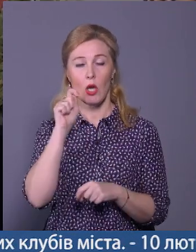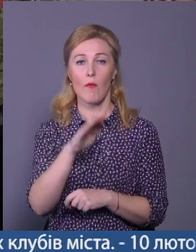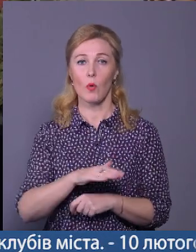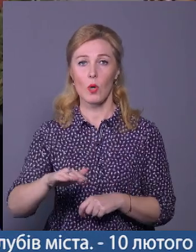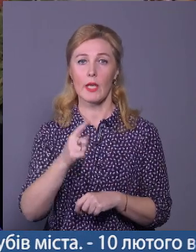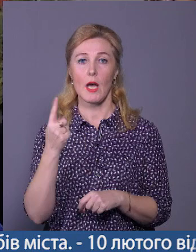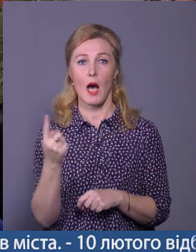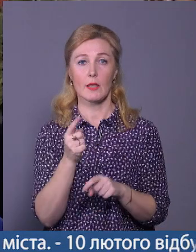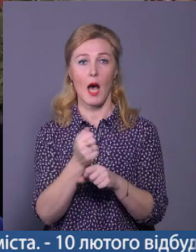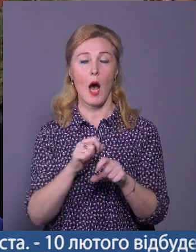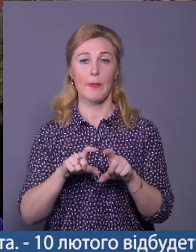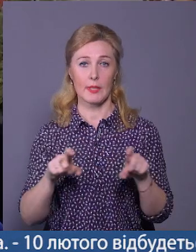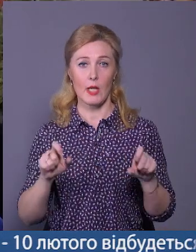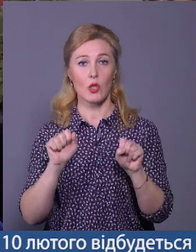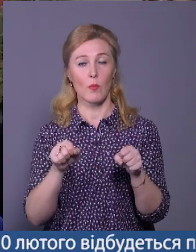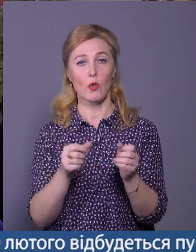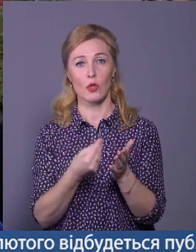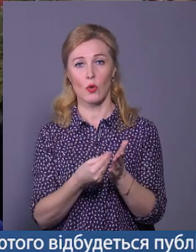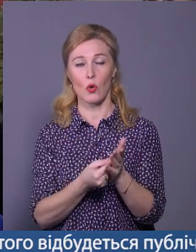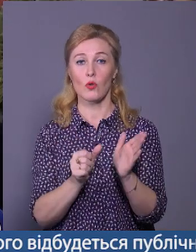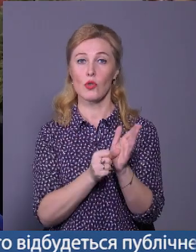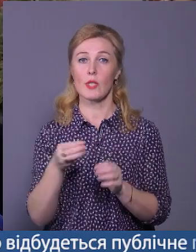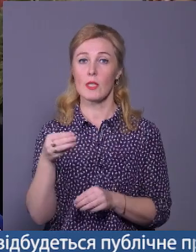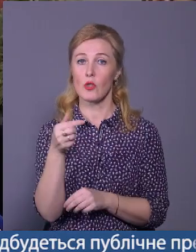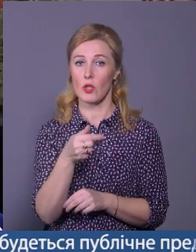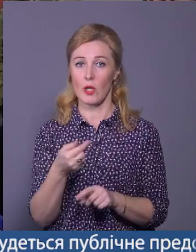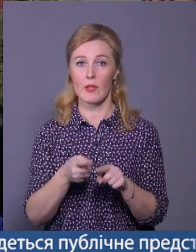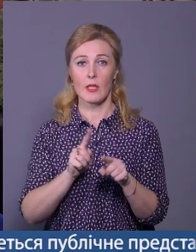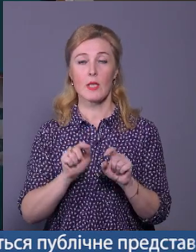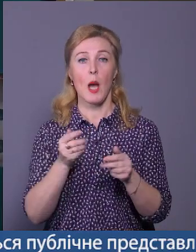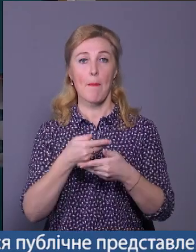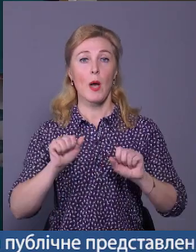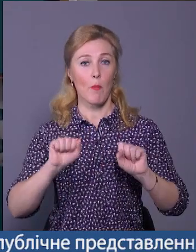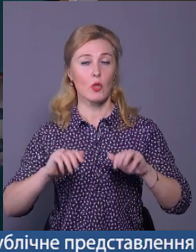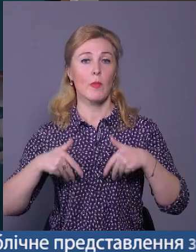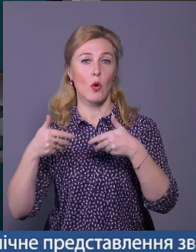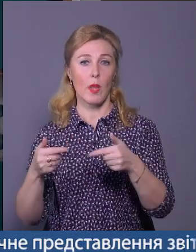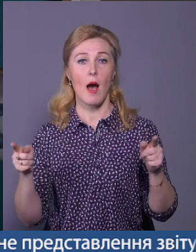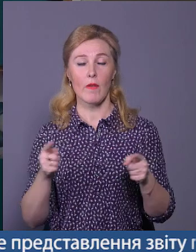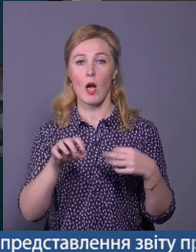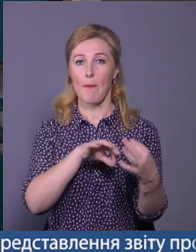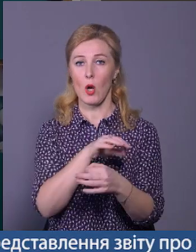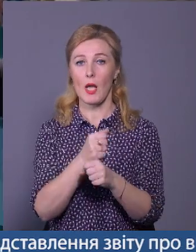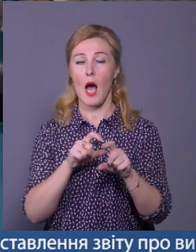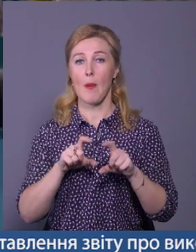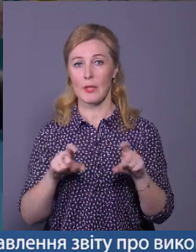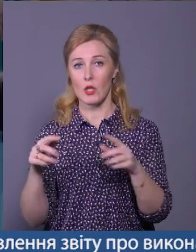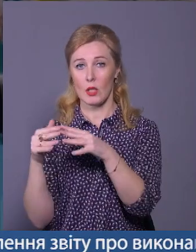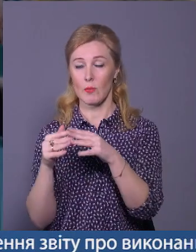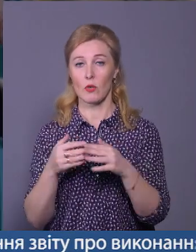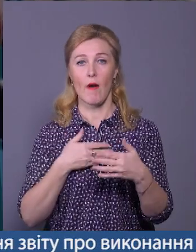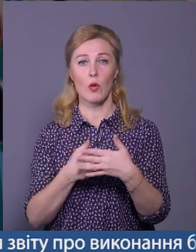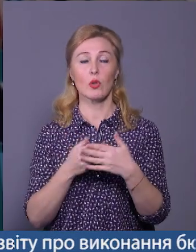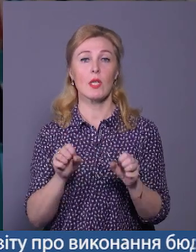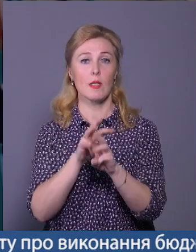аптечка може вартувати від 6 тисяч гривень за ті аптечки, які ми можемо рекомендувати. В рамках проєкту «Аптечка з передової» волонтери